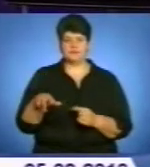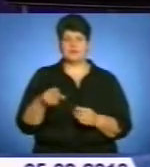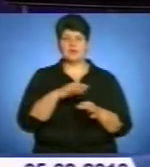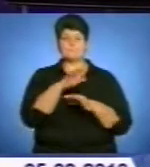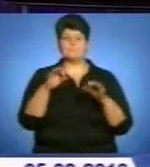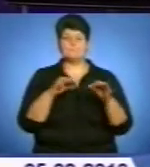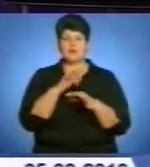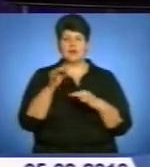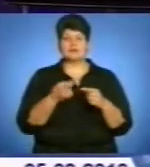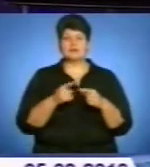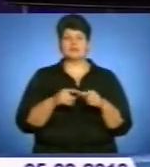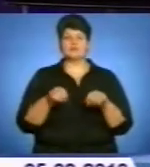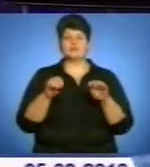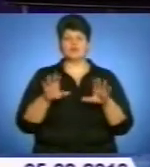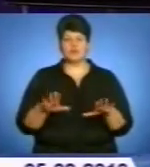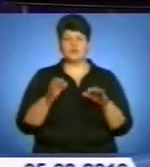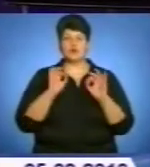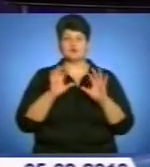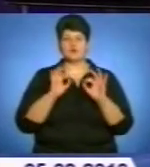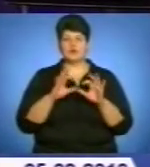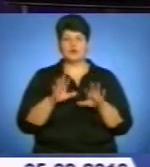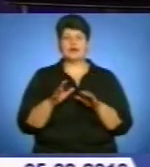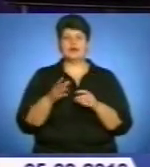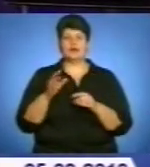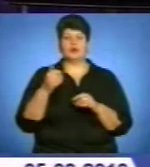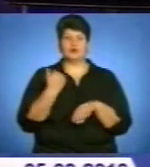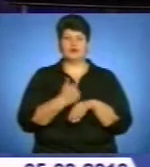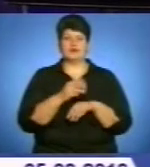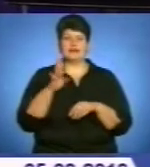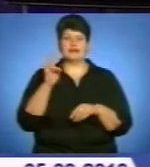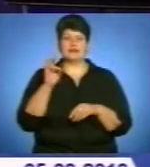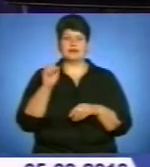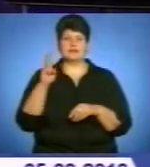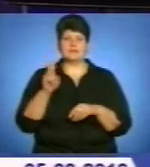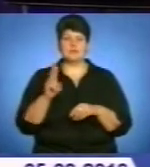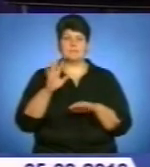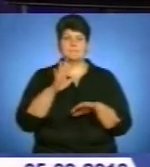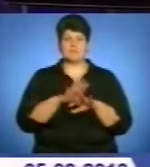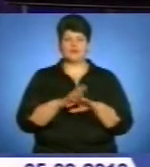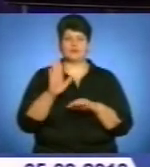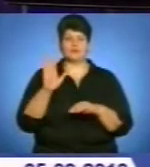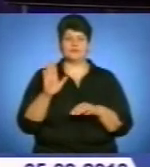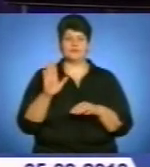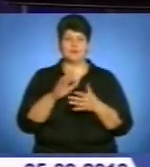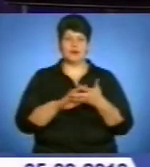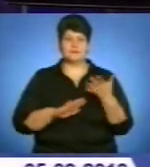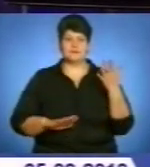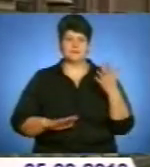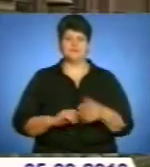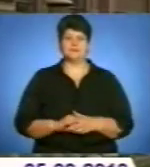відповідної постанови розповіла на брифінгу заступник голови Нацбанку Віра Рачаківська. Детальніше у наступному сюжеті.